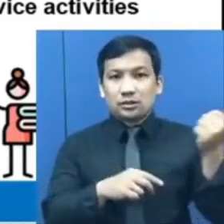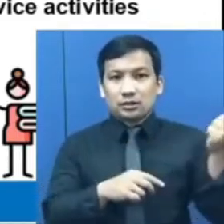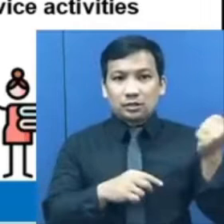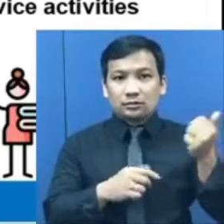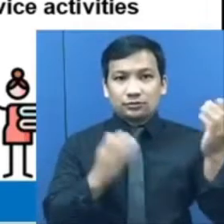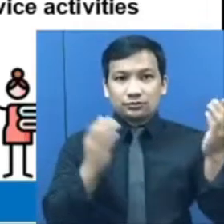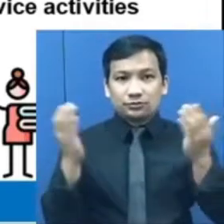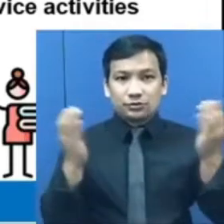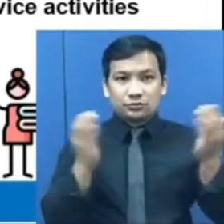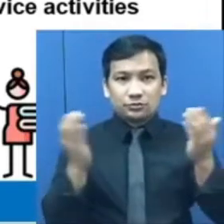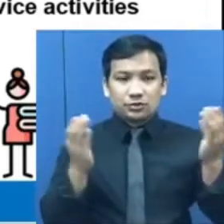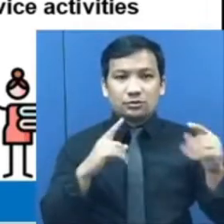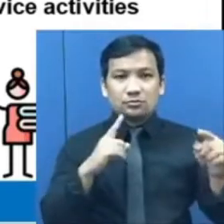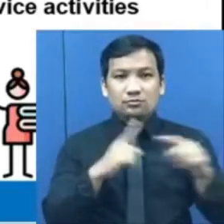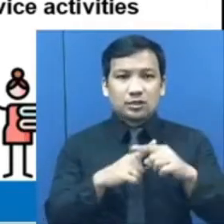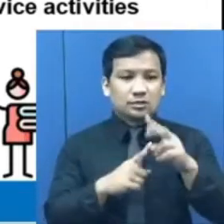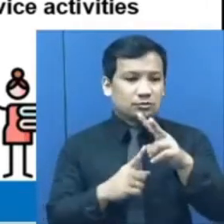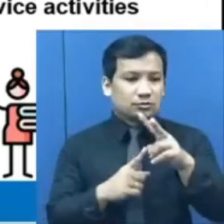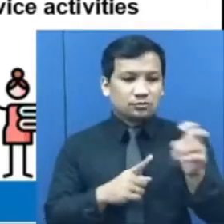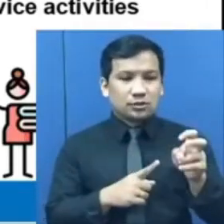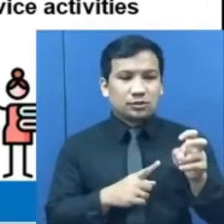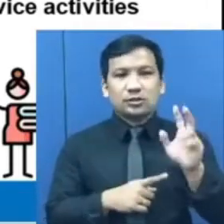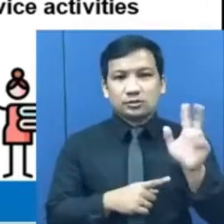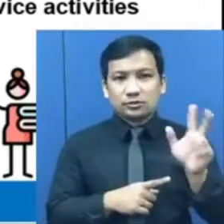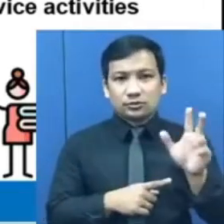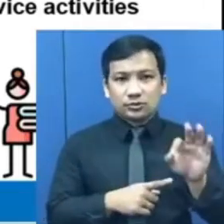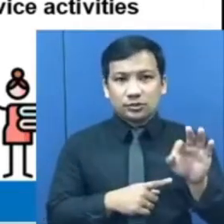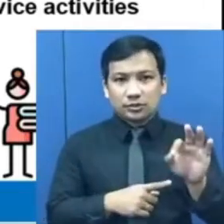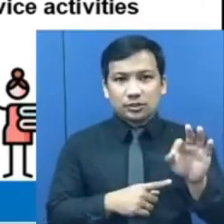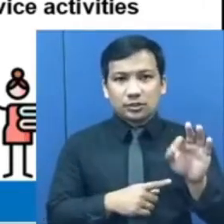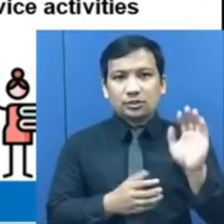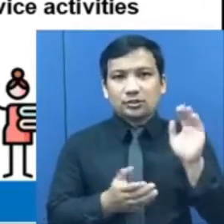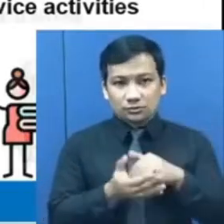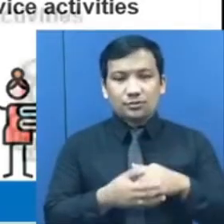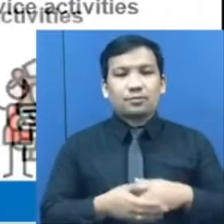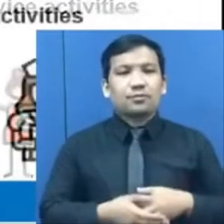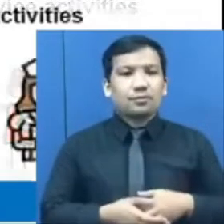na may plus 239,000.